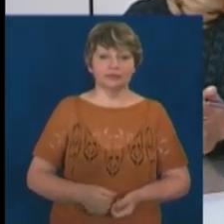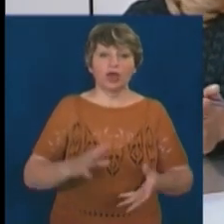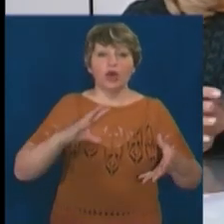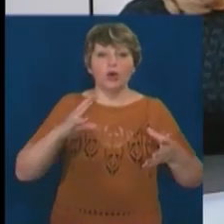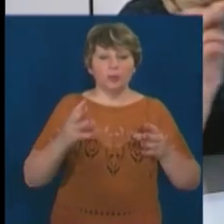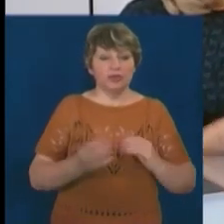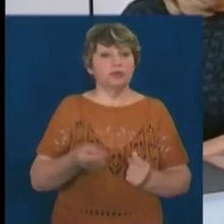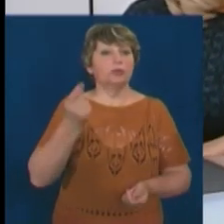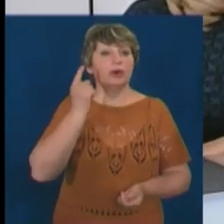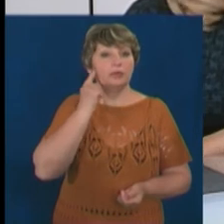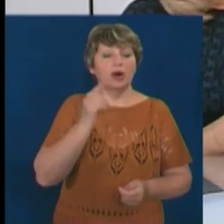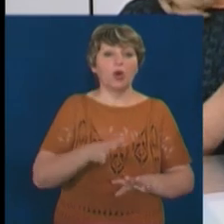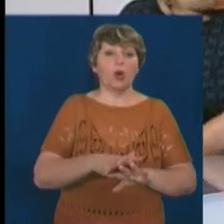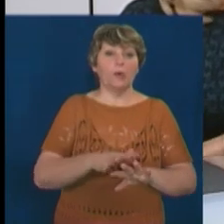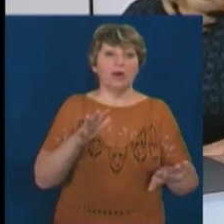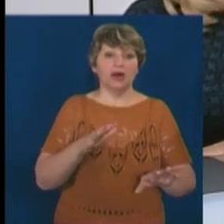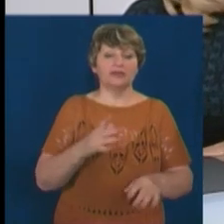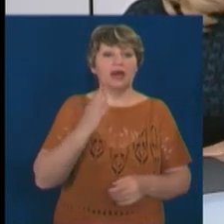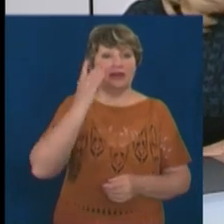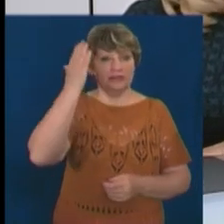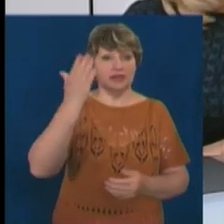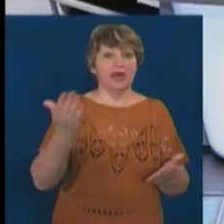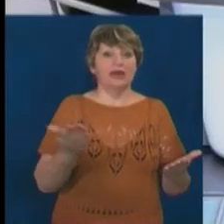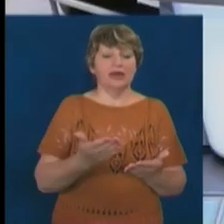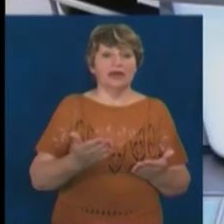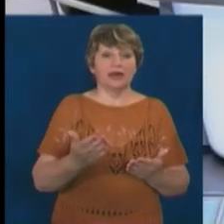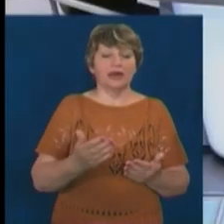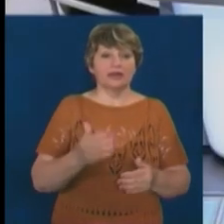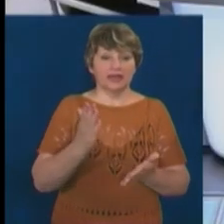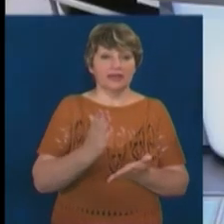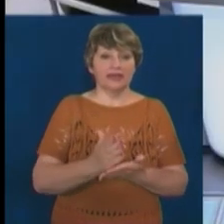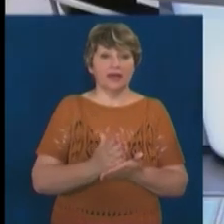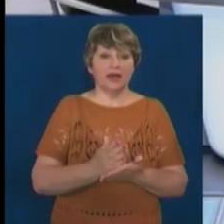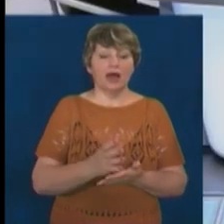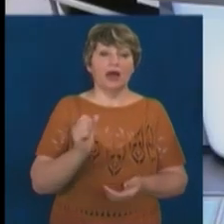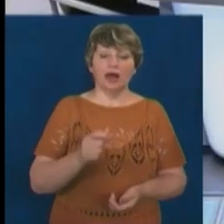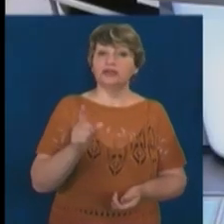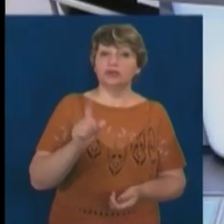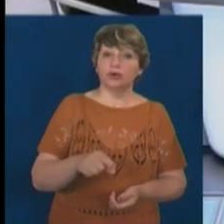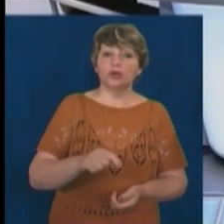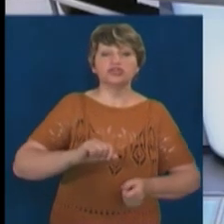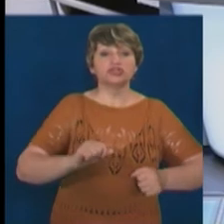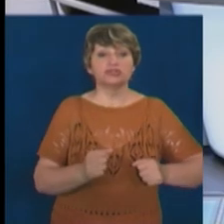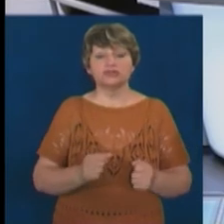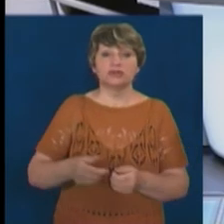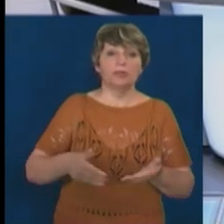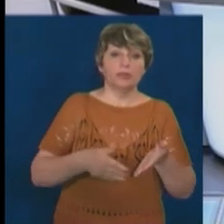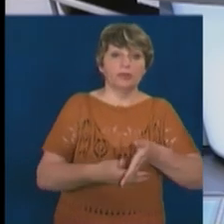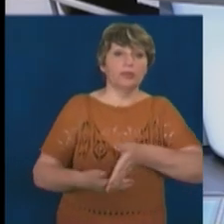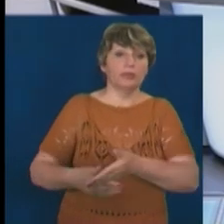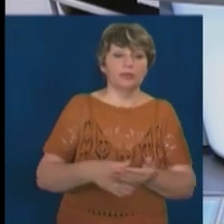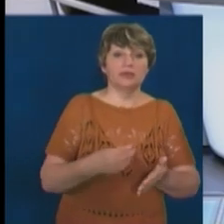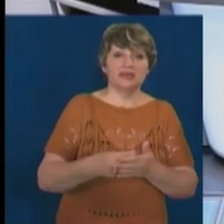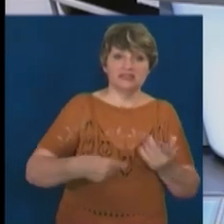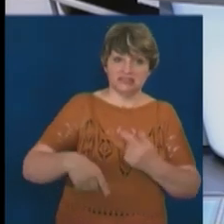Підсумовуючи почуте, команда, ідея, яка заряджає тебе і членів твоєї команди, а також взаємодія громадського сектору з бізнесом.